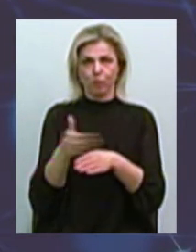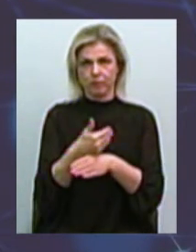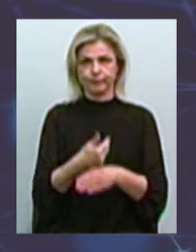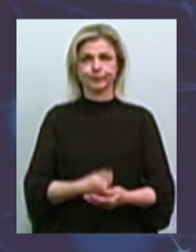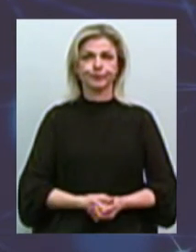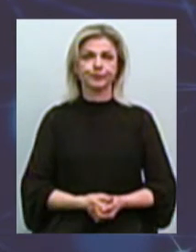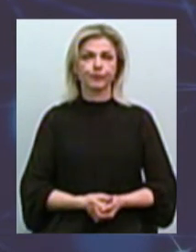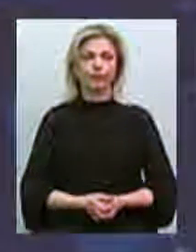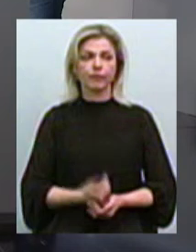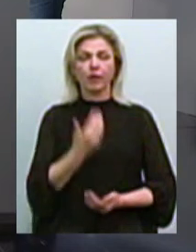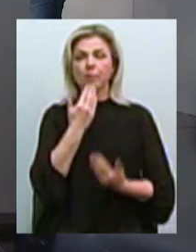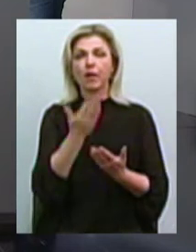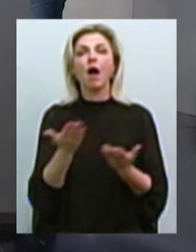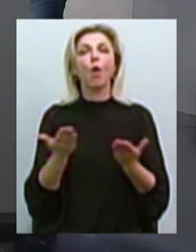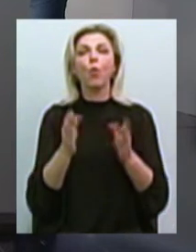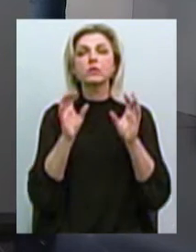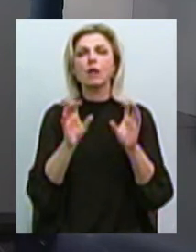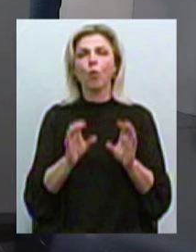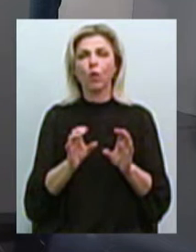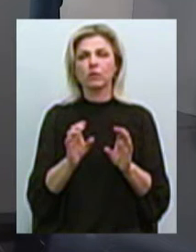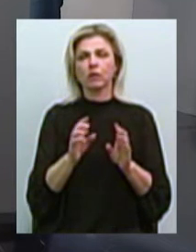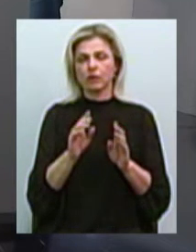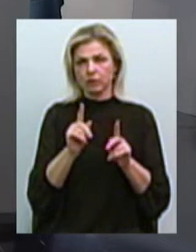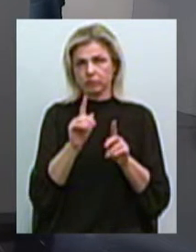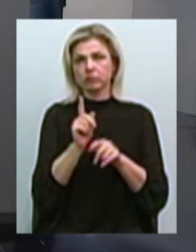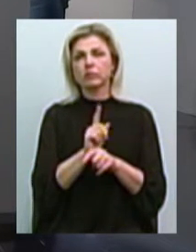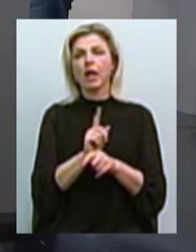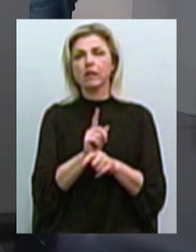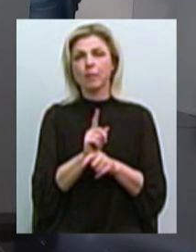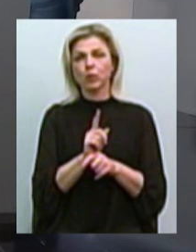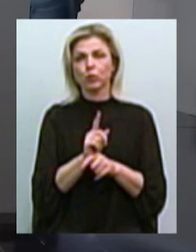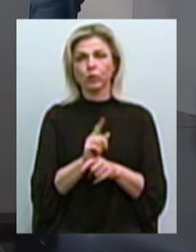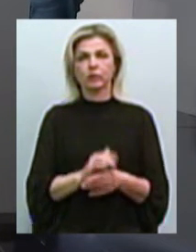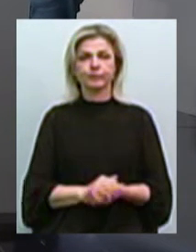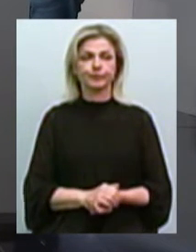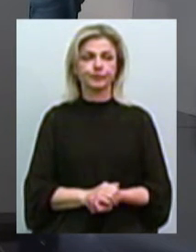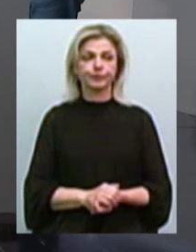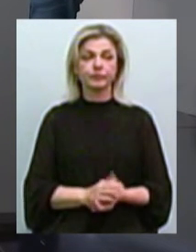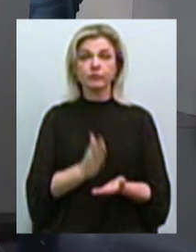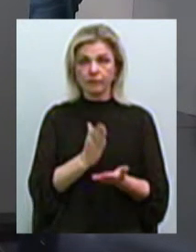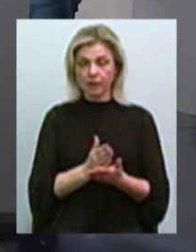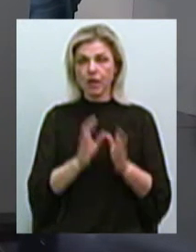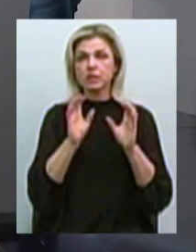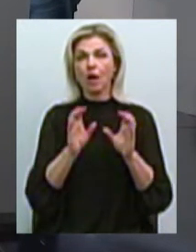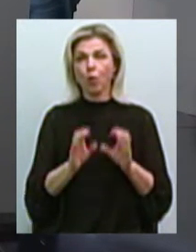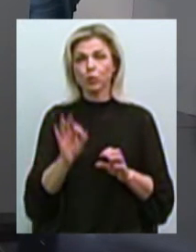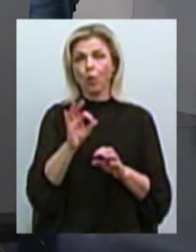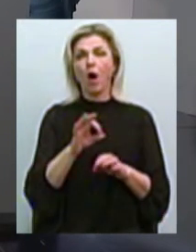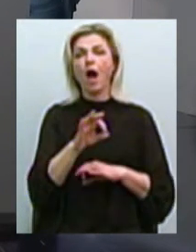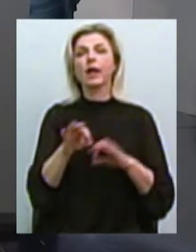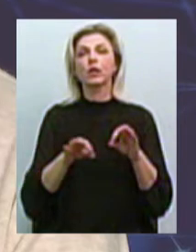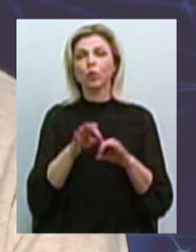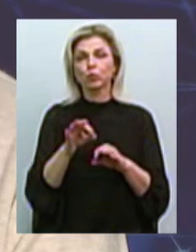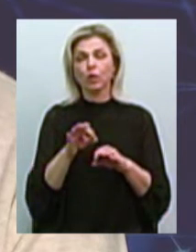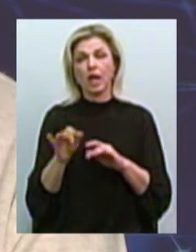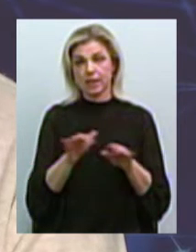А який закон регламентуя містобудивную деятельность громадян? Есть закон про архитектурную містобудивную